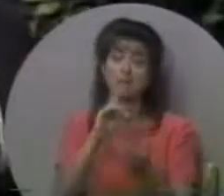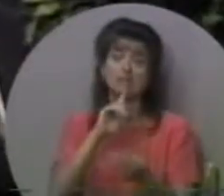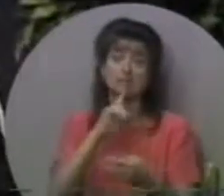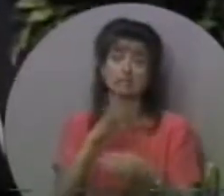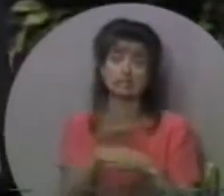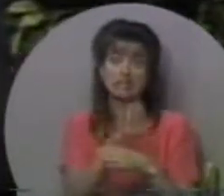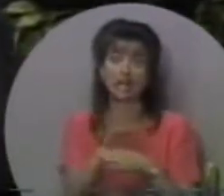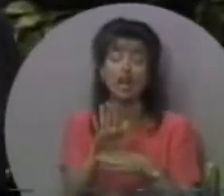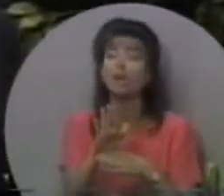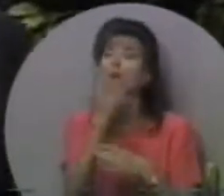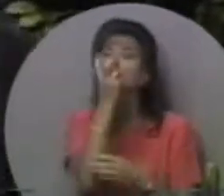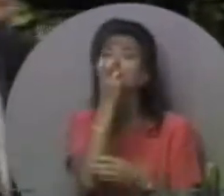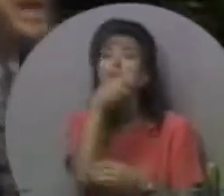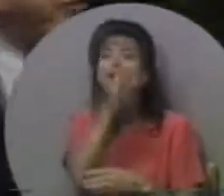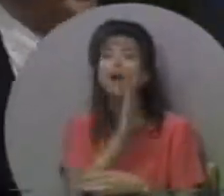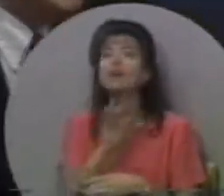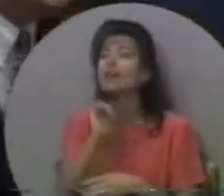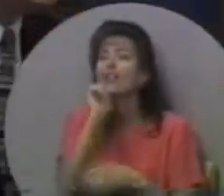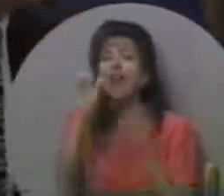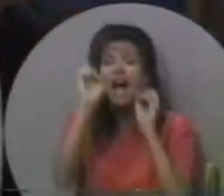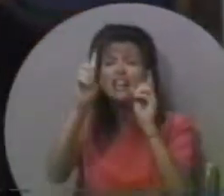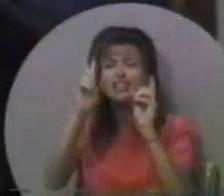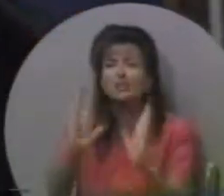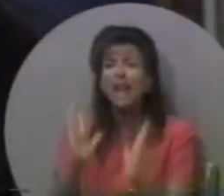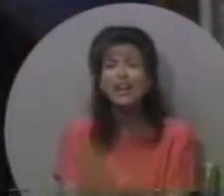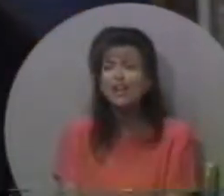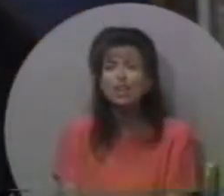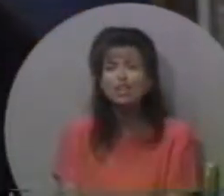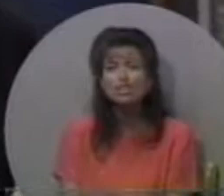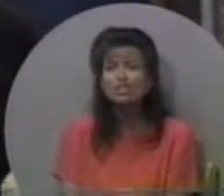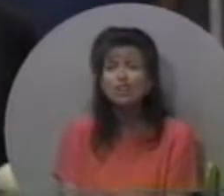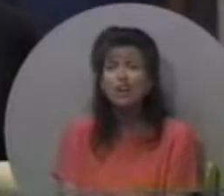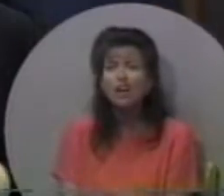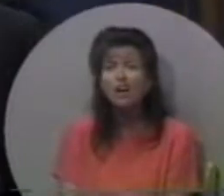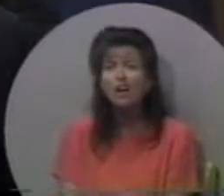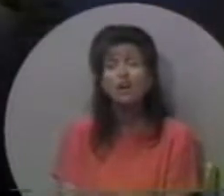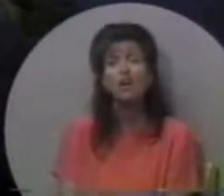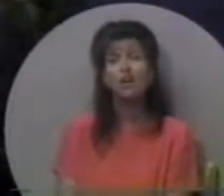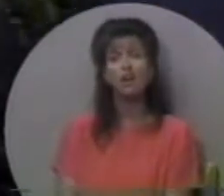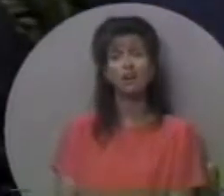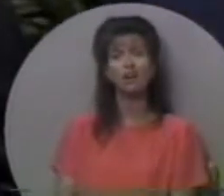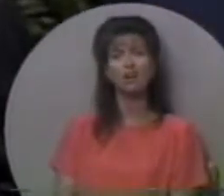Бога. Вони, може, щирі, але вони не вірять в Бога. Вони не освічують нас.